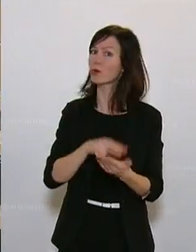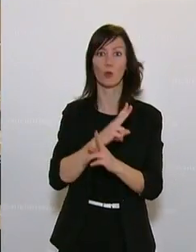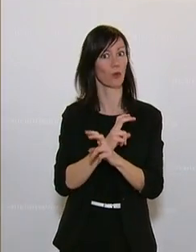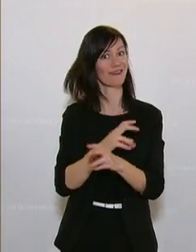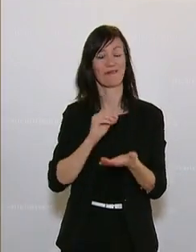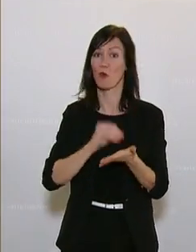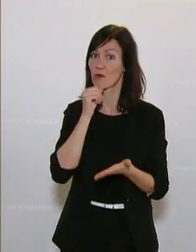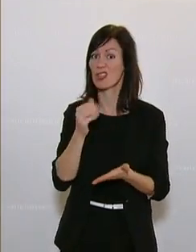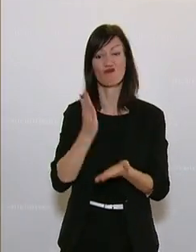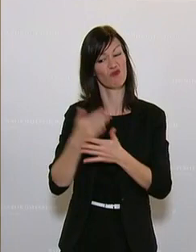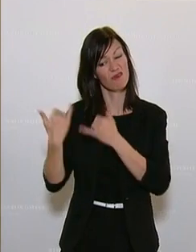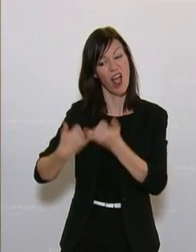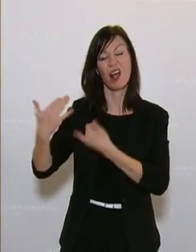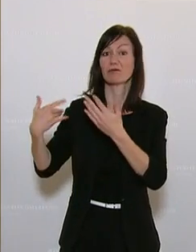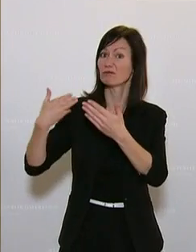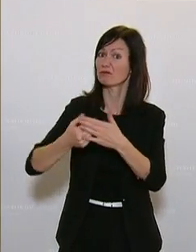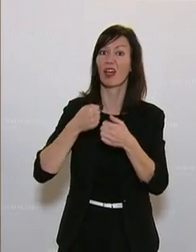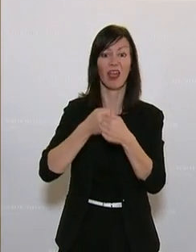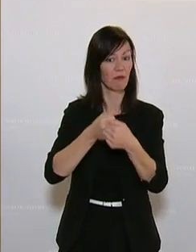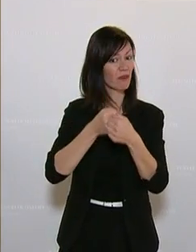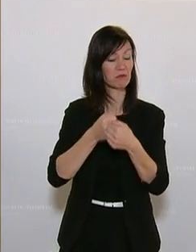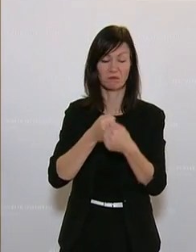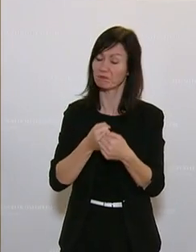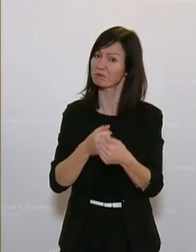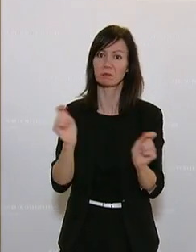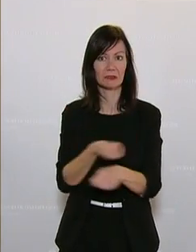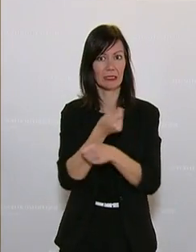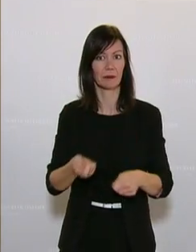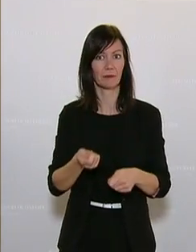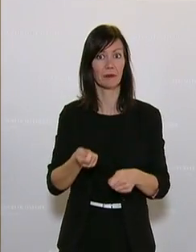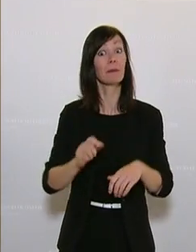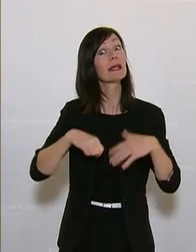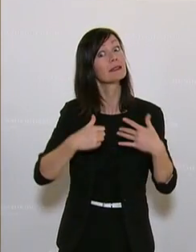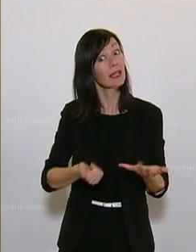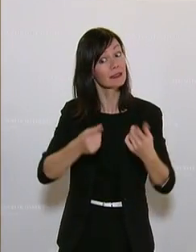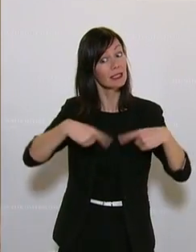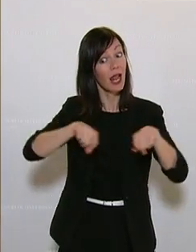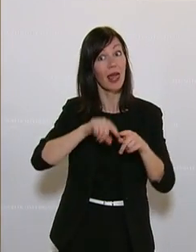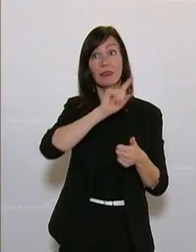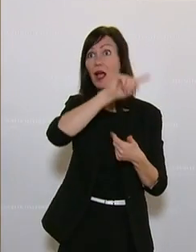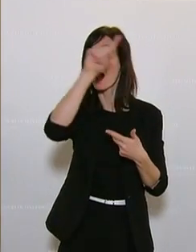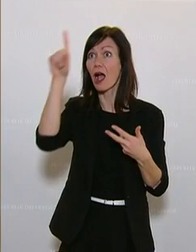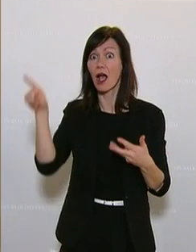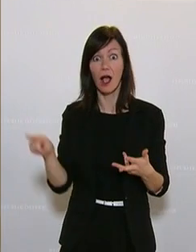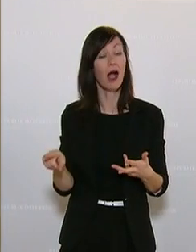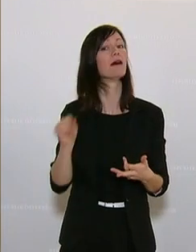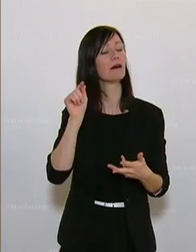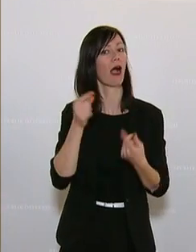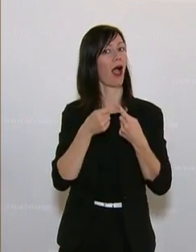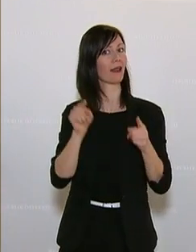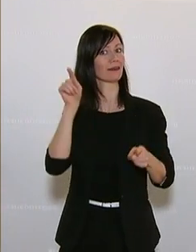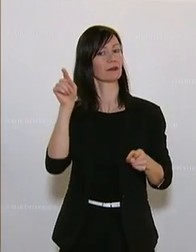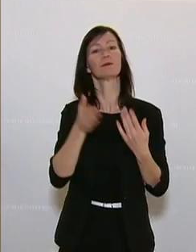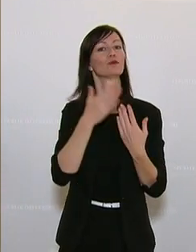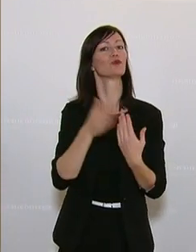Österreich verwehrt. In mehr als 60 Ländern ist die Situation jetzt schon eine andere. Ich denke zum